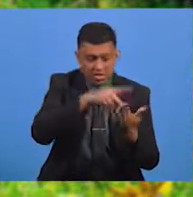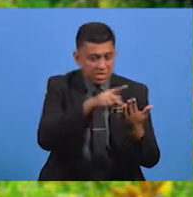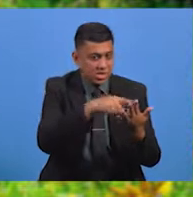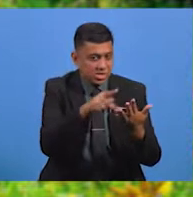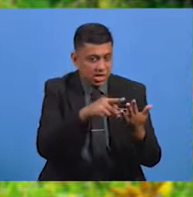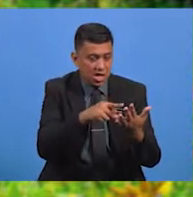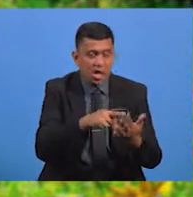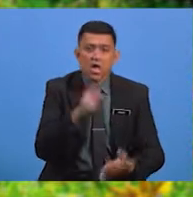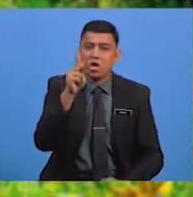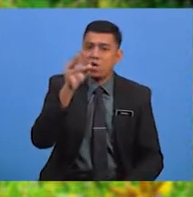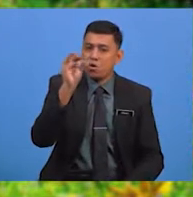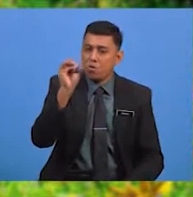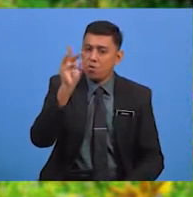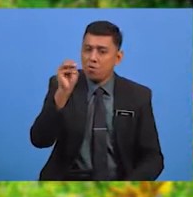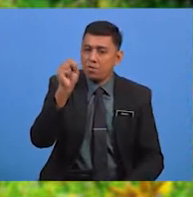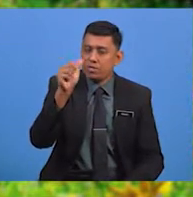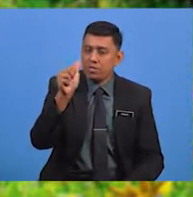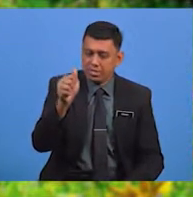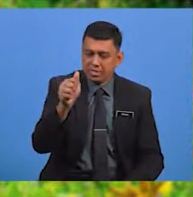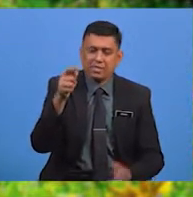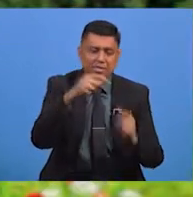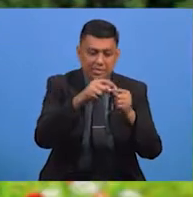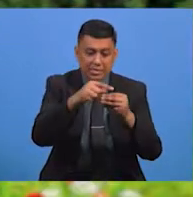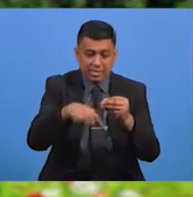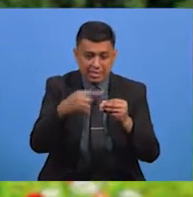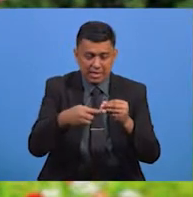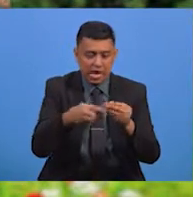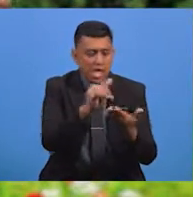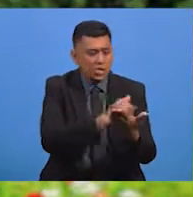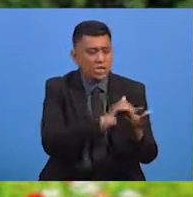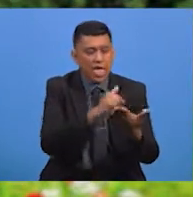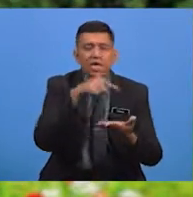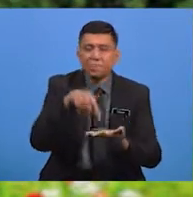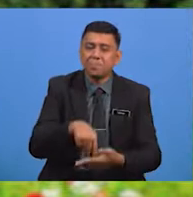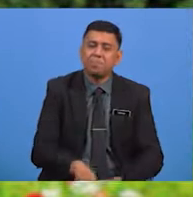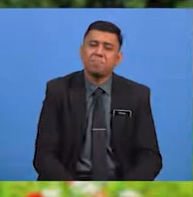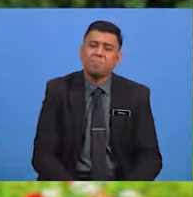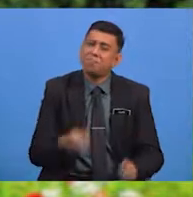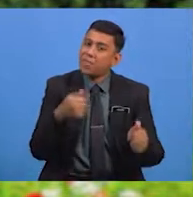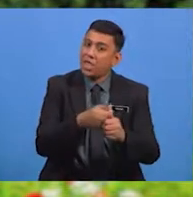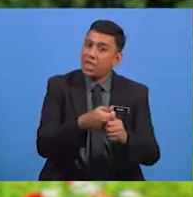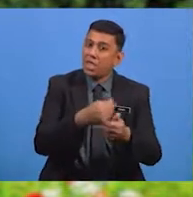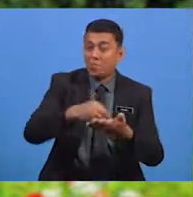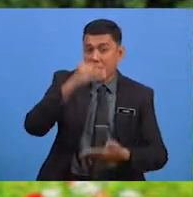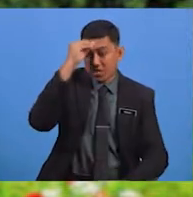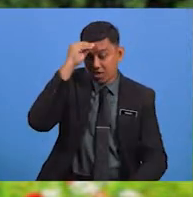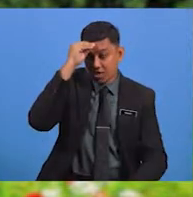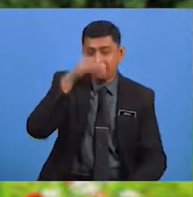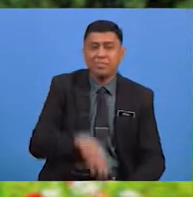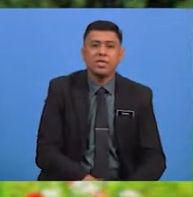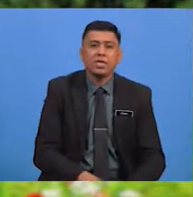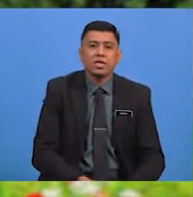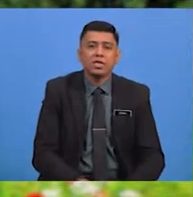Komponen Sastra Tentang Syair Berikutnya Murid-murid Akan mempelajari Pula